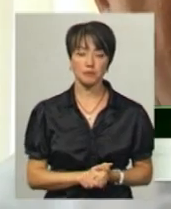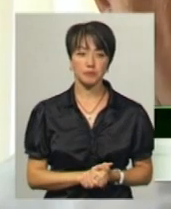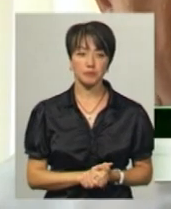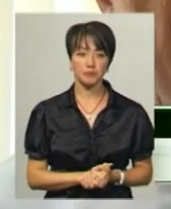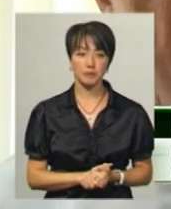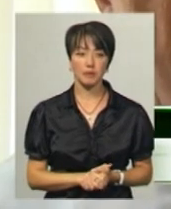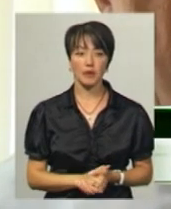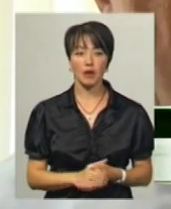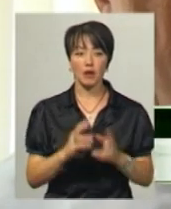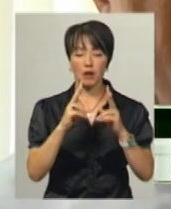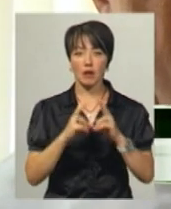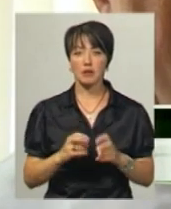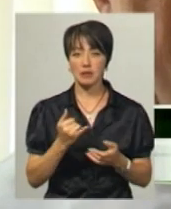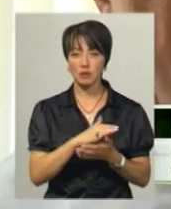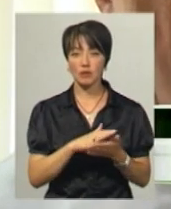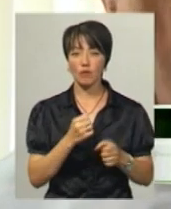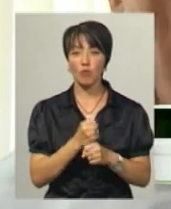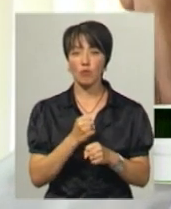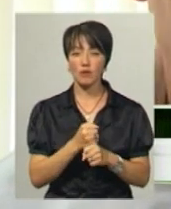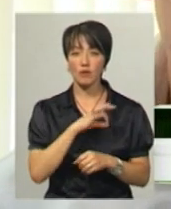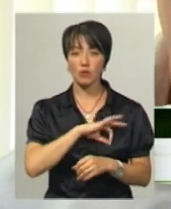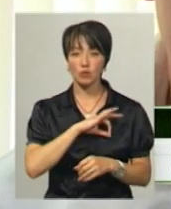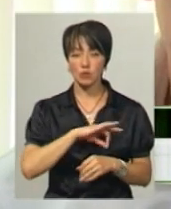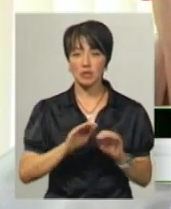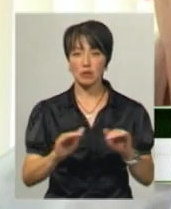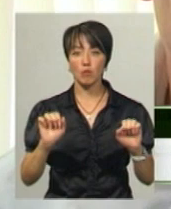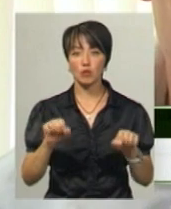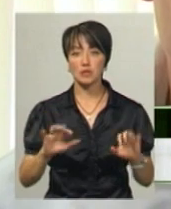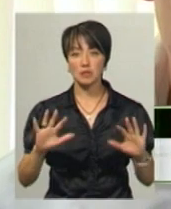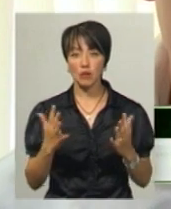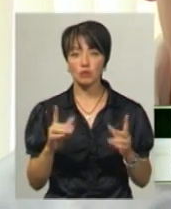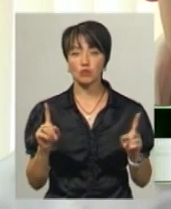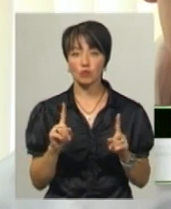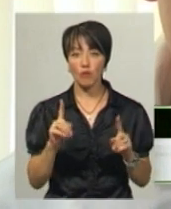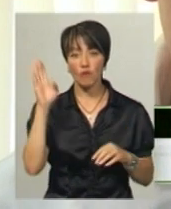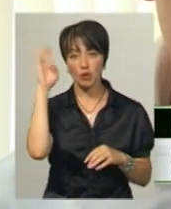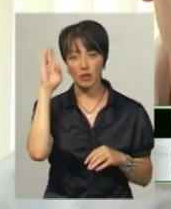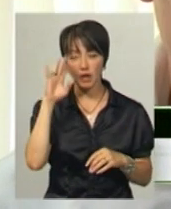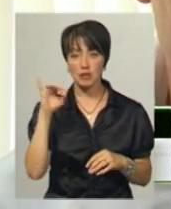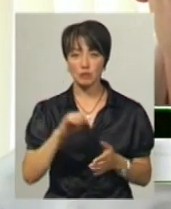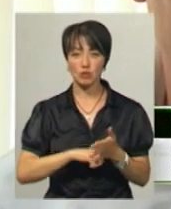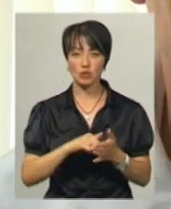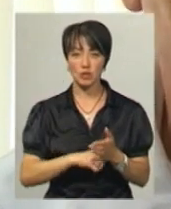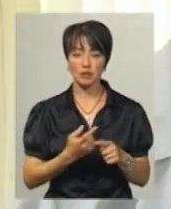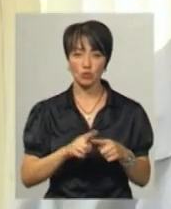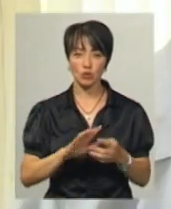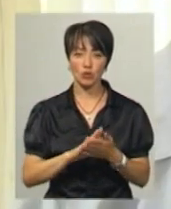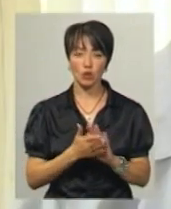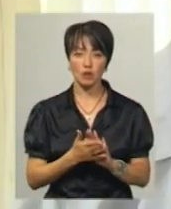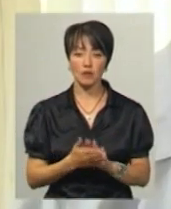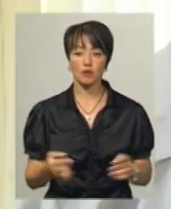знаходиться в роботі, ця вода, якою користуються діти. Але може таке стати, що саме вода і спричинила цю ситуацію.